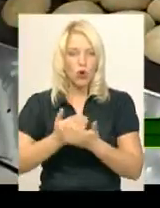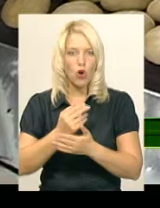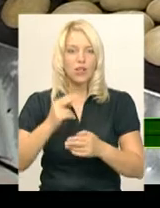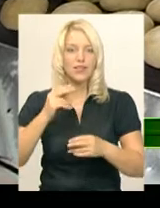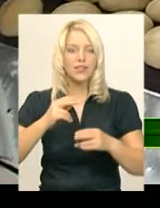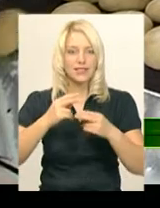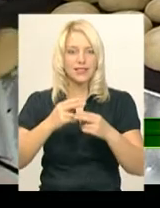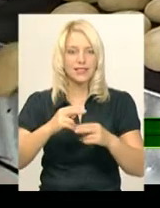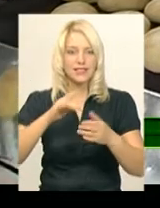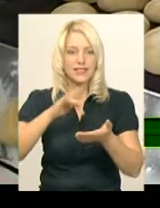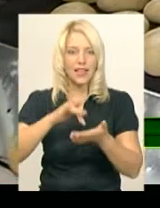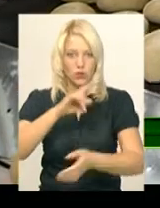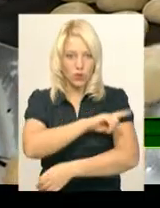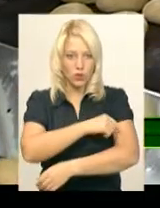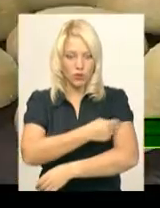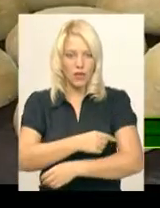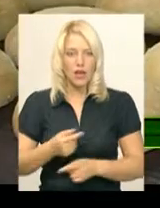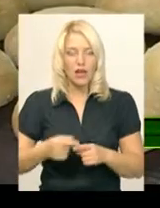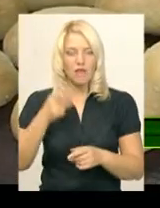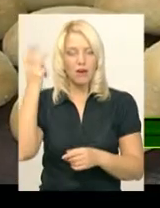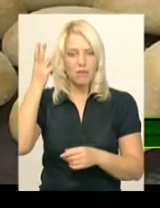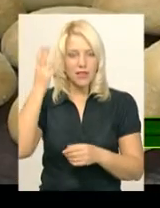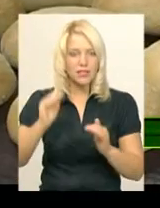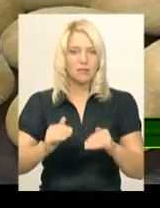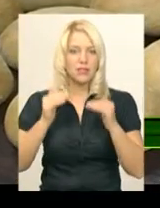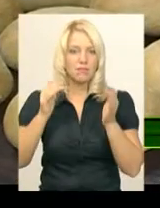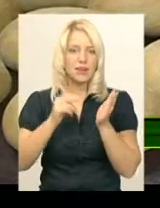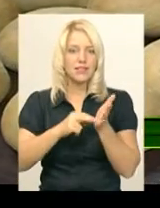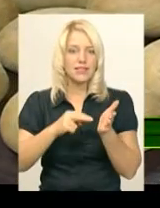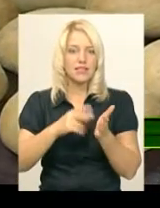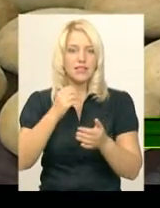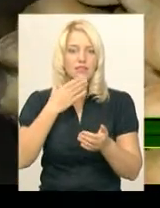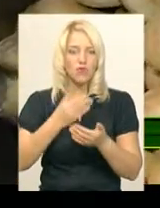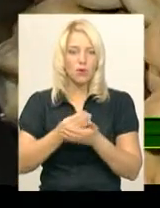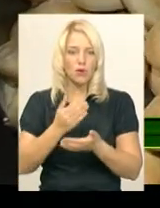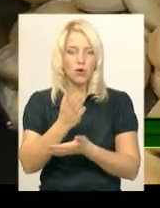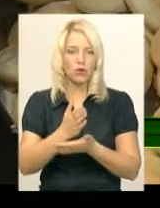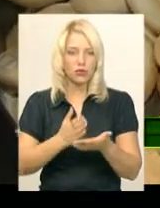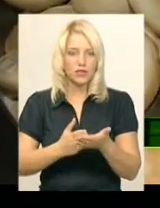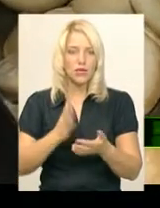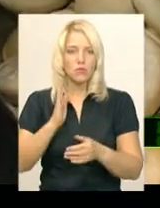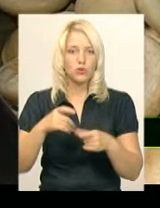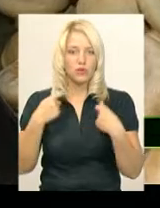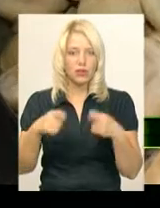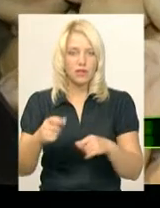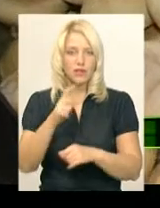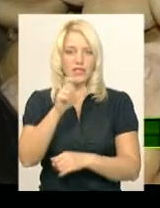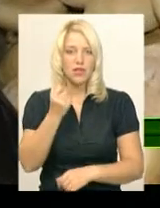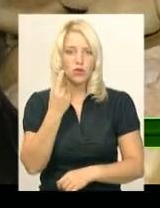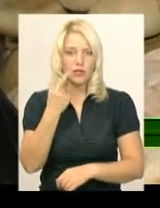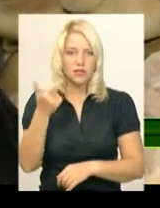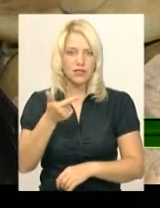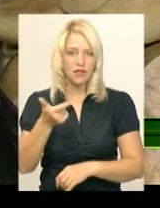Хмельницький хлібокомбінат «Вшосте» за останніх два роки піднімає ціни на свою продукцію. Буханець хліба завод відпускатиме за 11